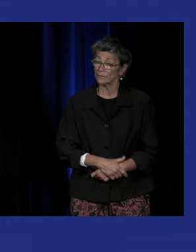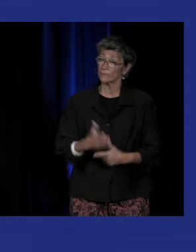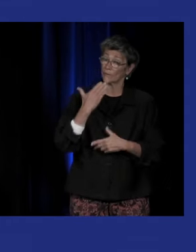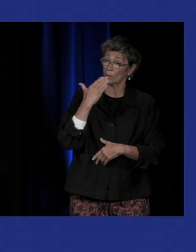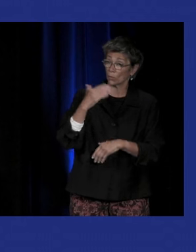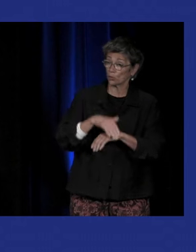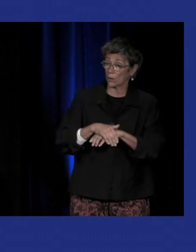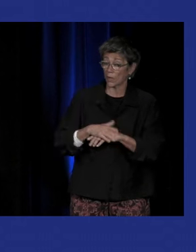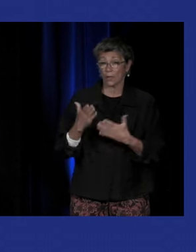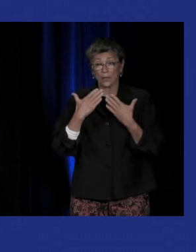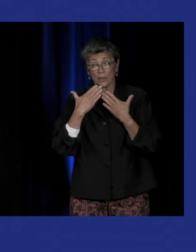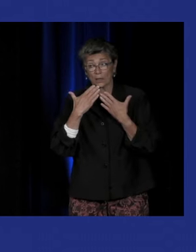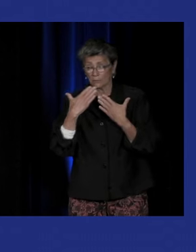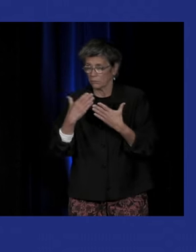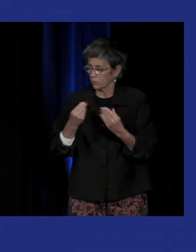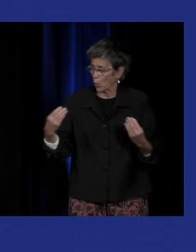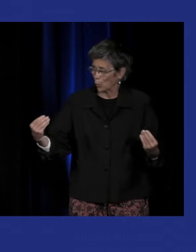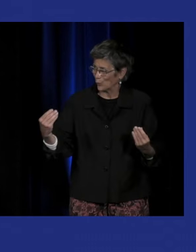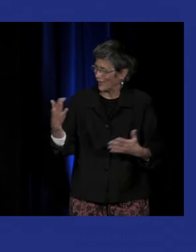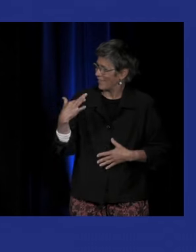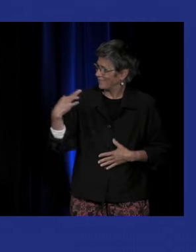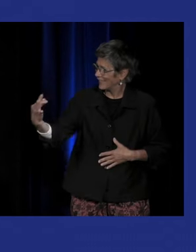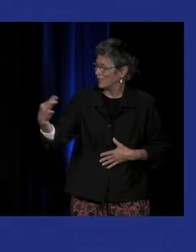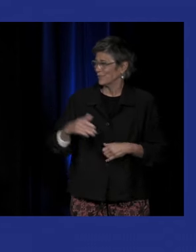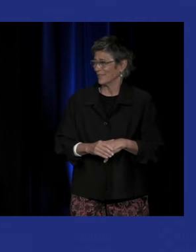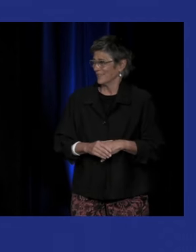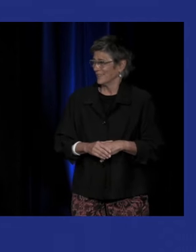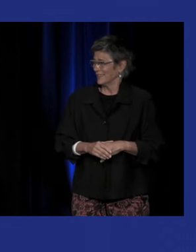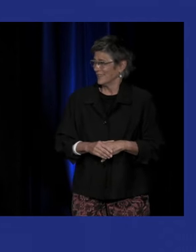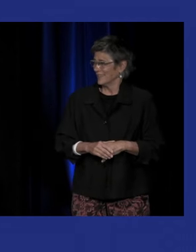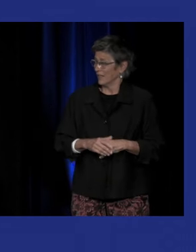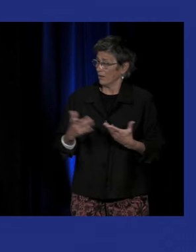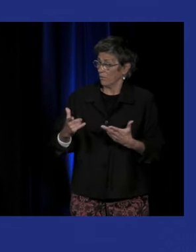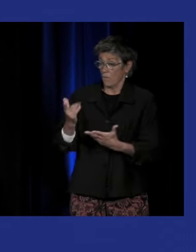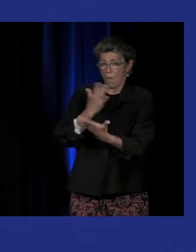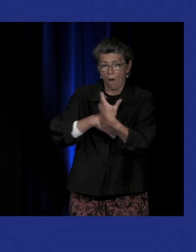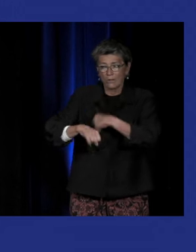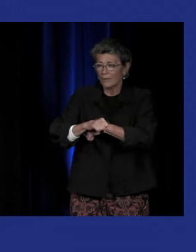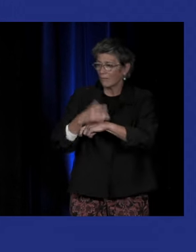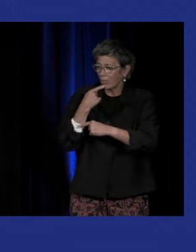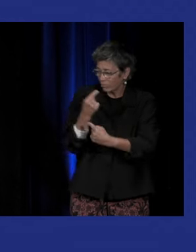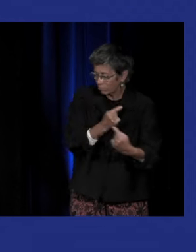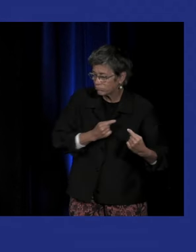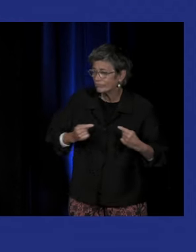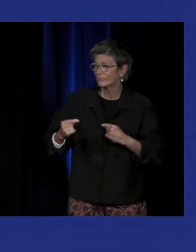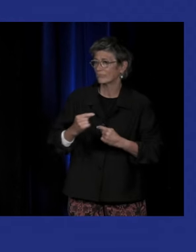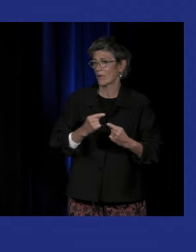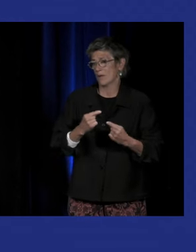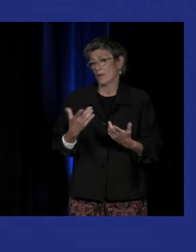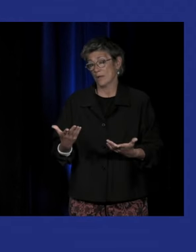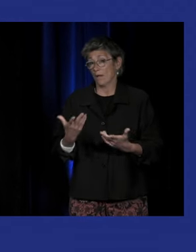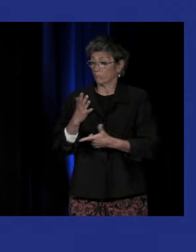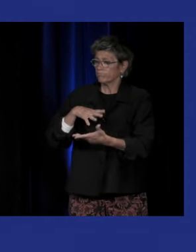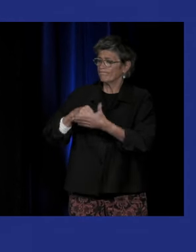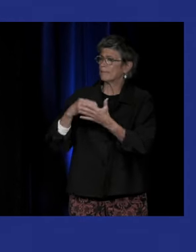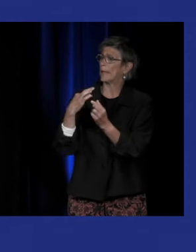Bonsoir et merci beaucoup pour cette invitation, pour la possibilité d'organiser cette table ronde qui fait partie